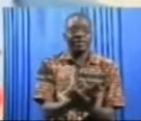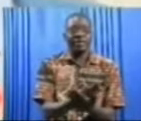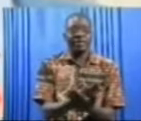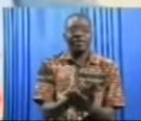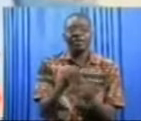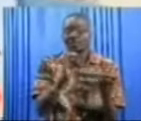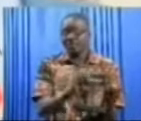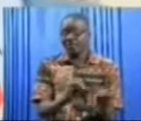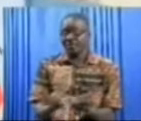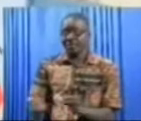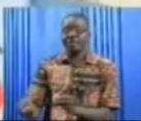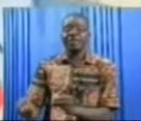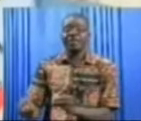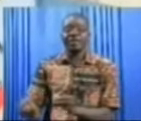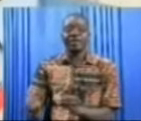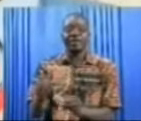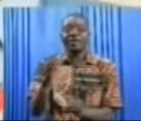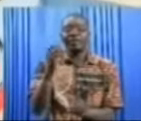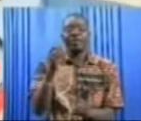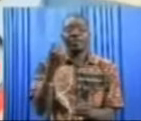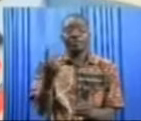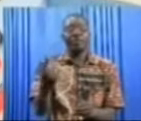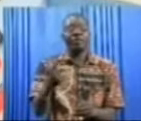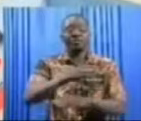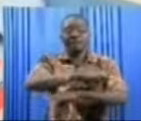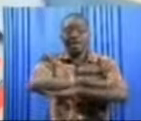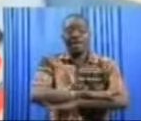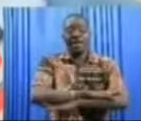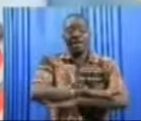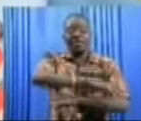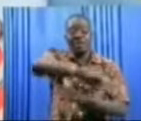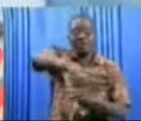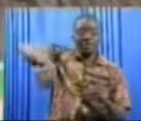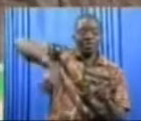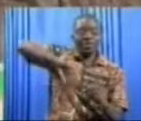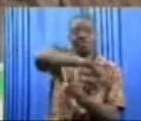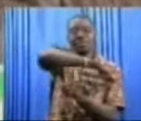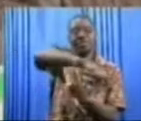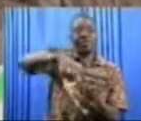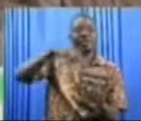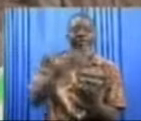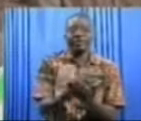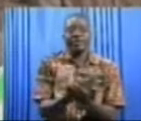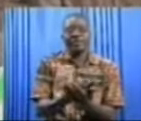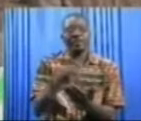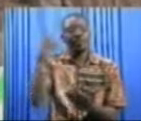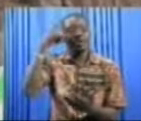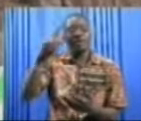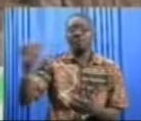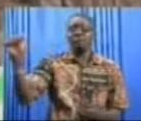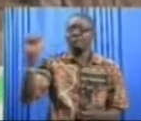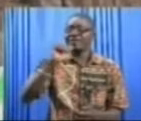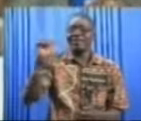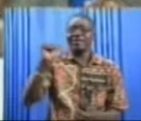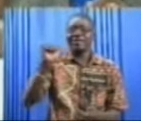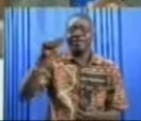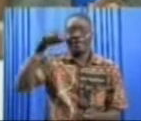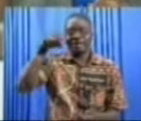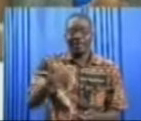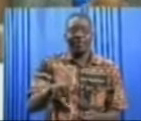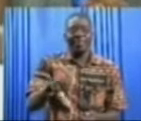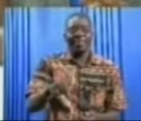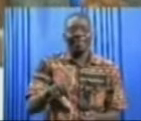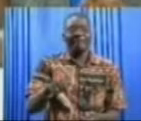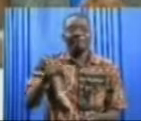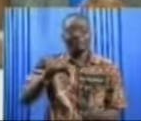d'organiser une table ronde des bailleurs de fonds pour nous assurer que le plan